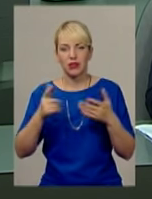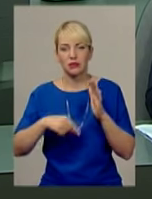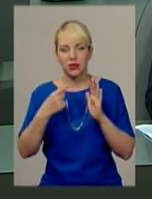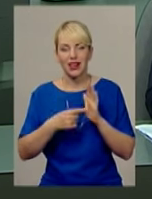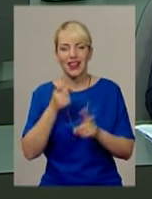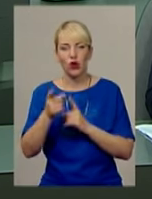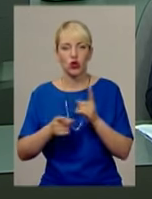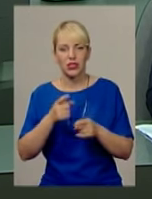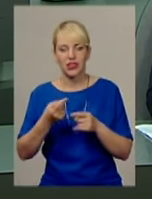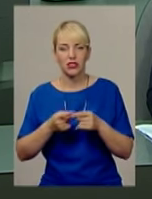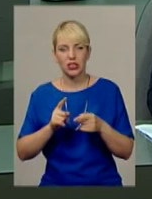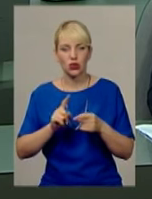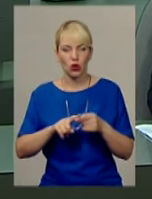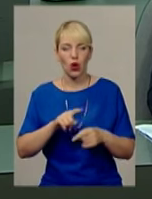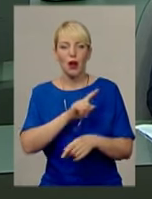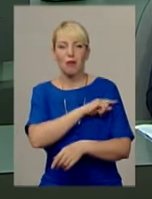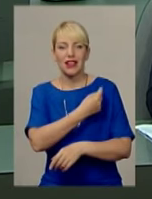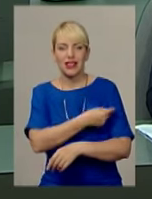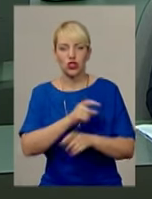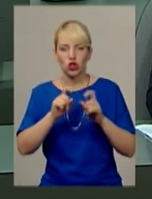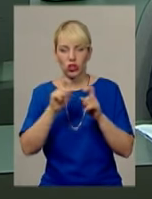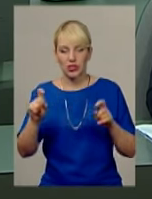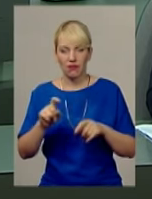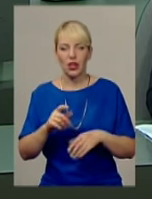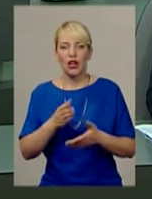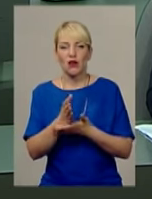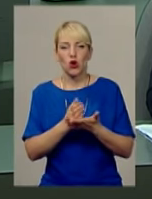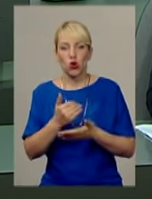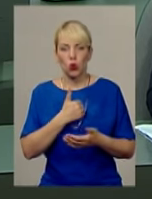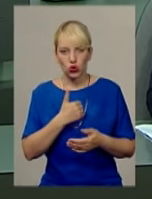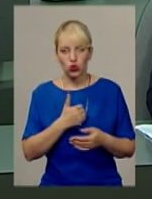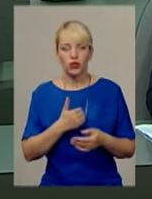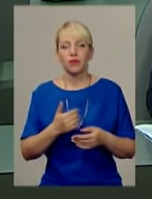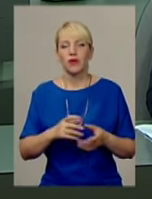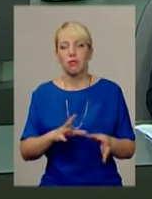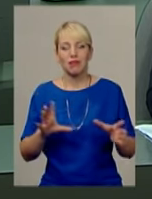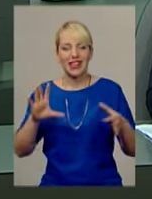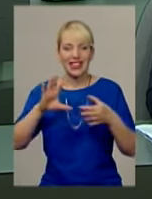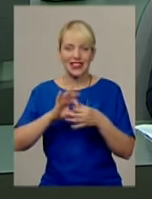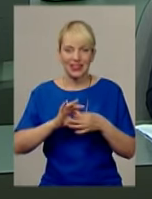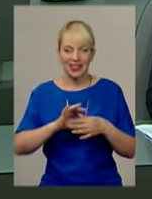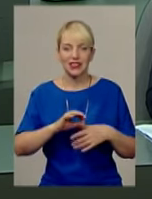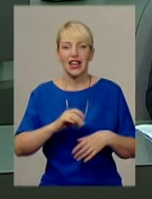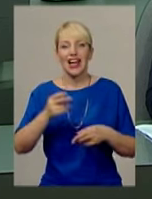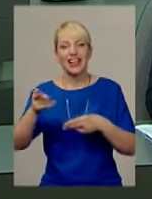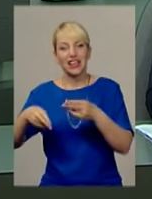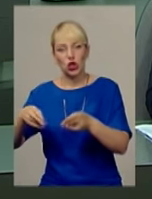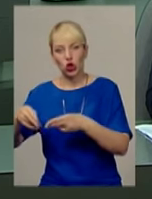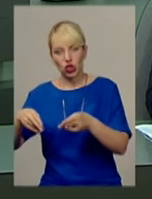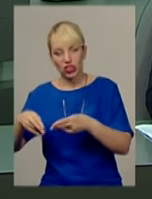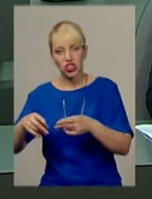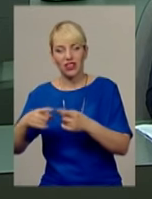медичного закладу краю. Нагадаємо, можновладці хочуть приєднати кардіохірургічне відділення обласної лікарні до